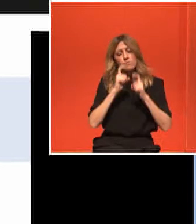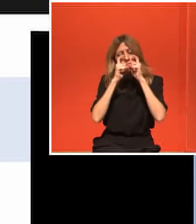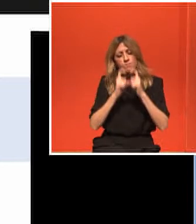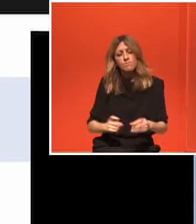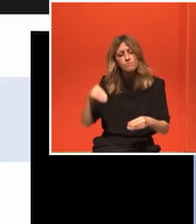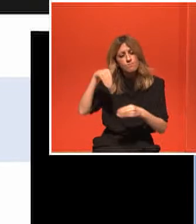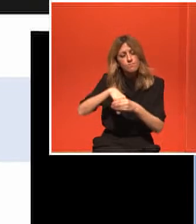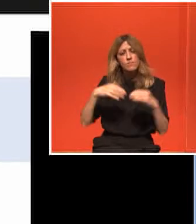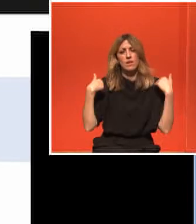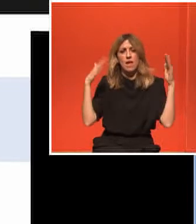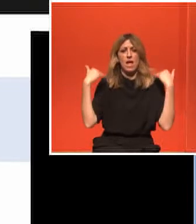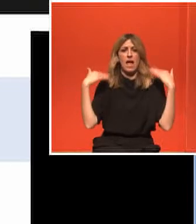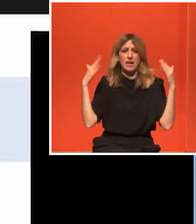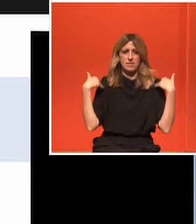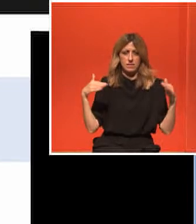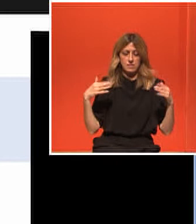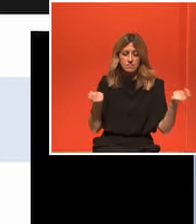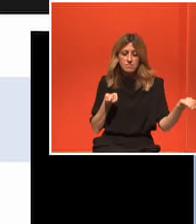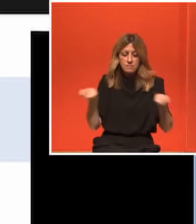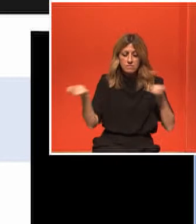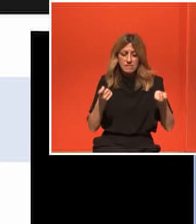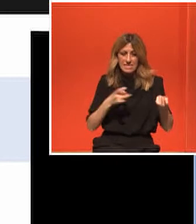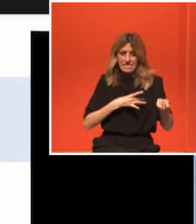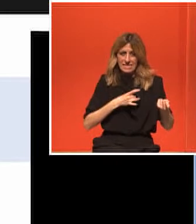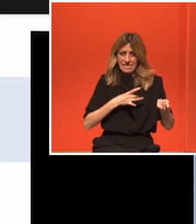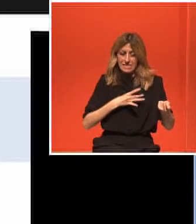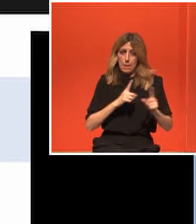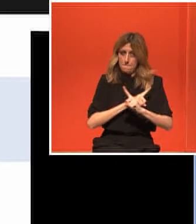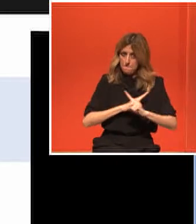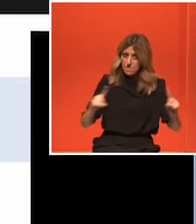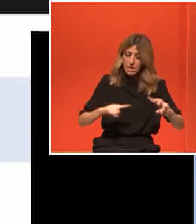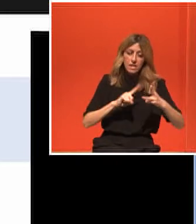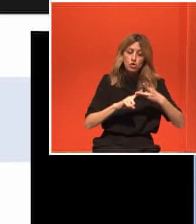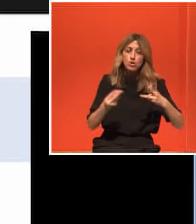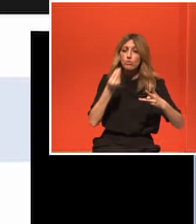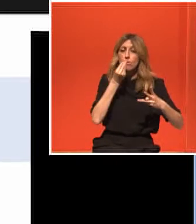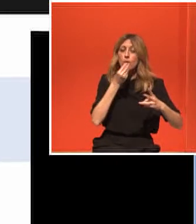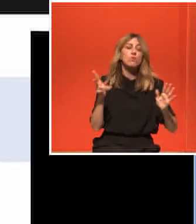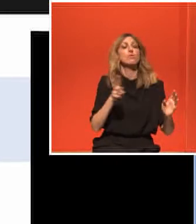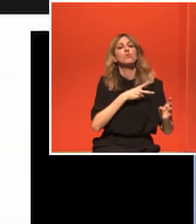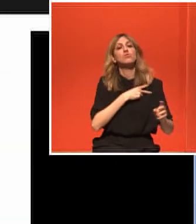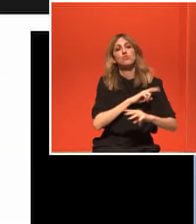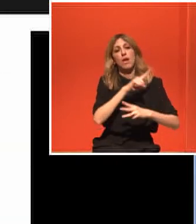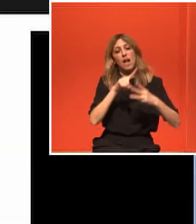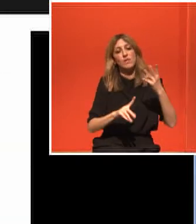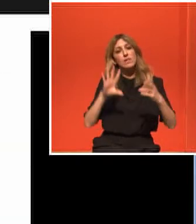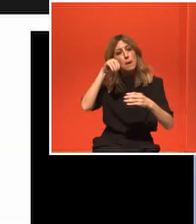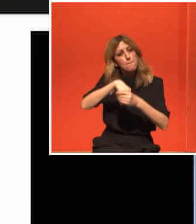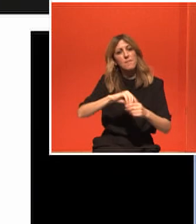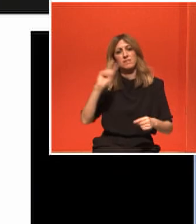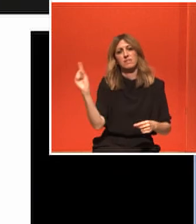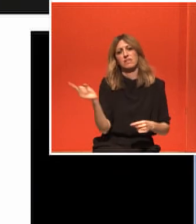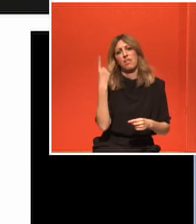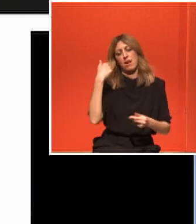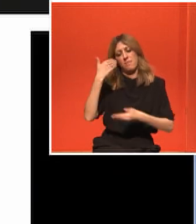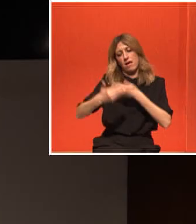και η διατροφή πρέπει να είναι πρωταρχικά εργαλεία στην διατήρηση της Υγείας των ανθρώπων. Αυτά ήθελα να σας πω